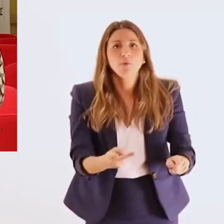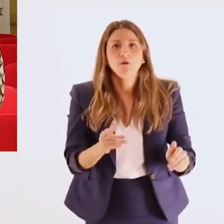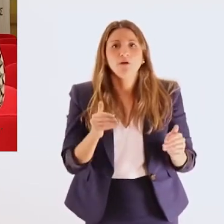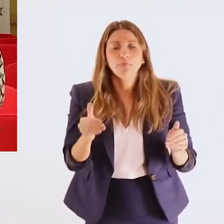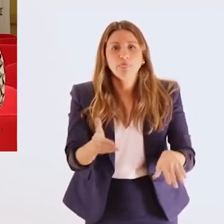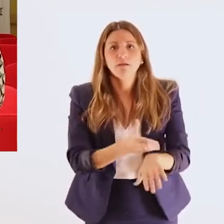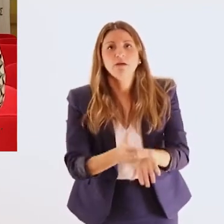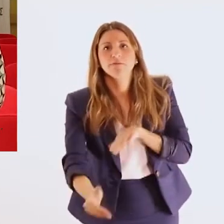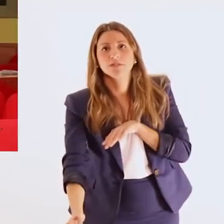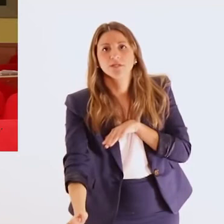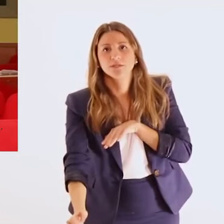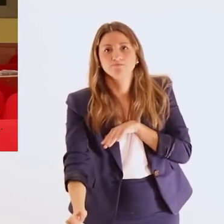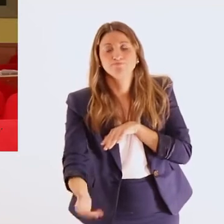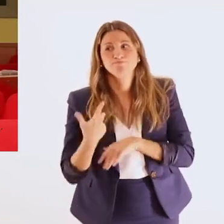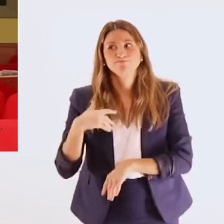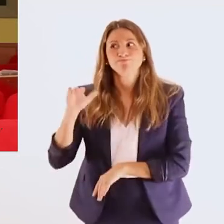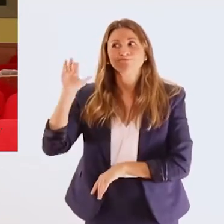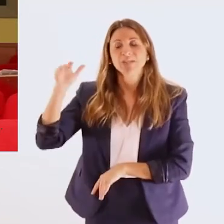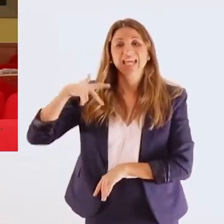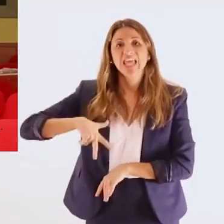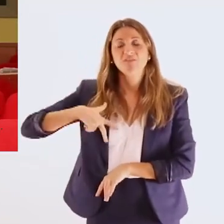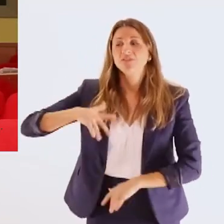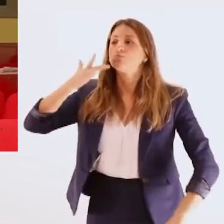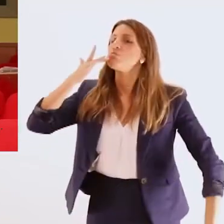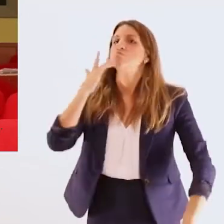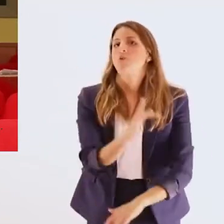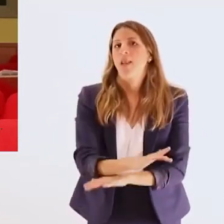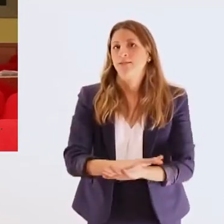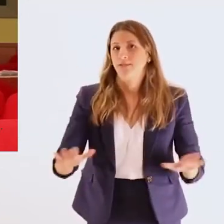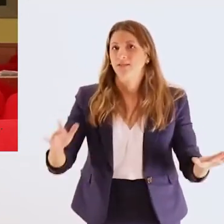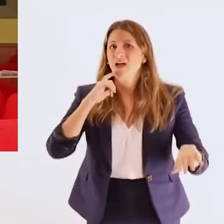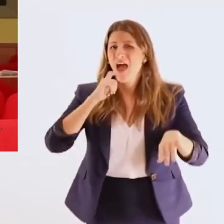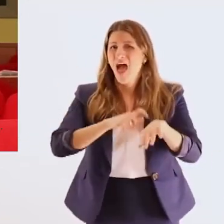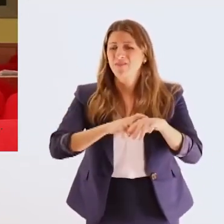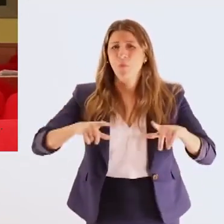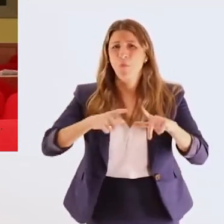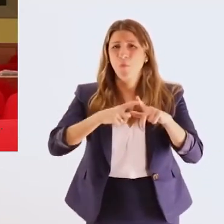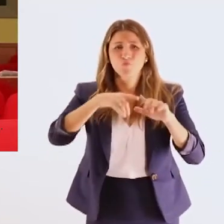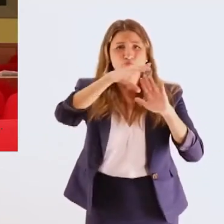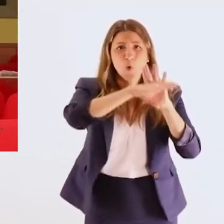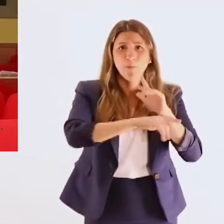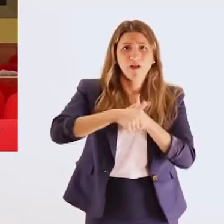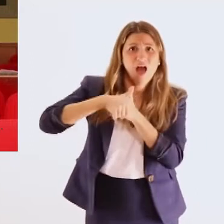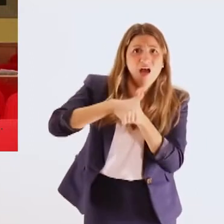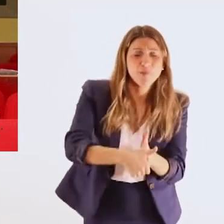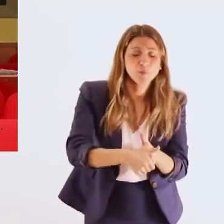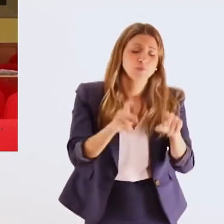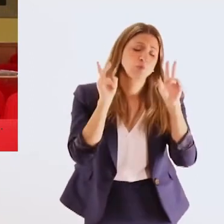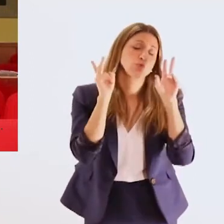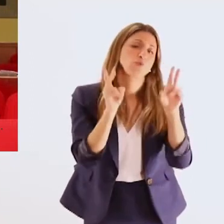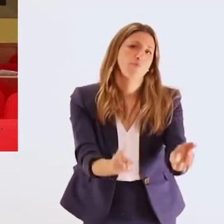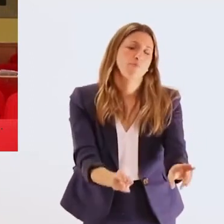πάρα πολλά χρόνια έχουμε ζητήσει από την κυβέρνηση να εγκαταλείψει